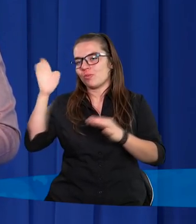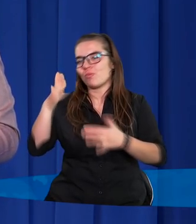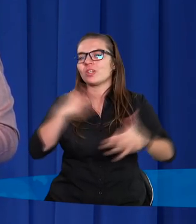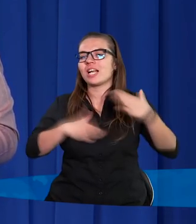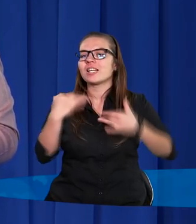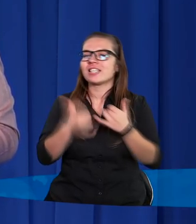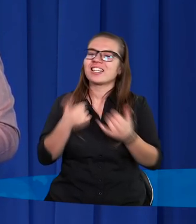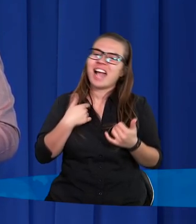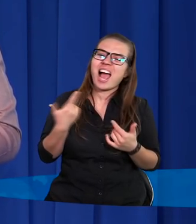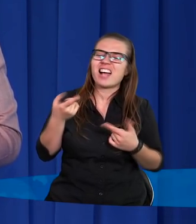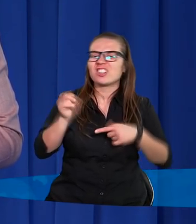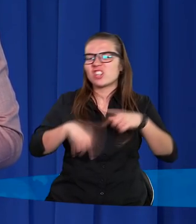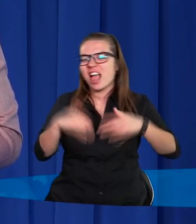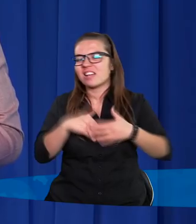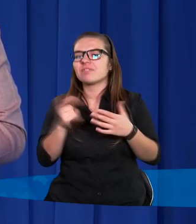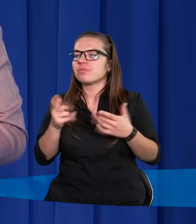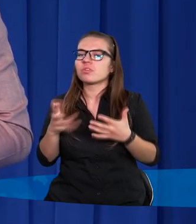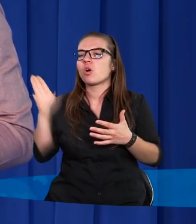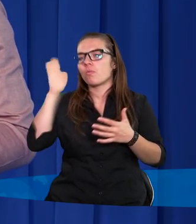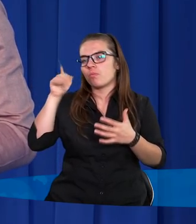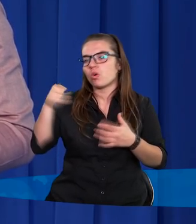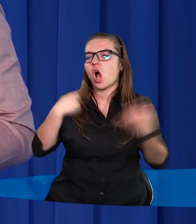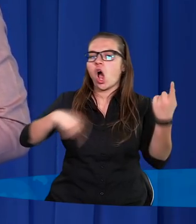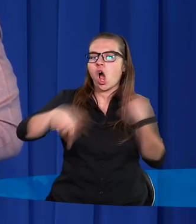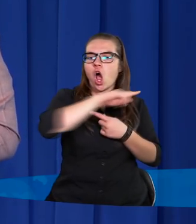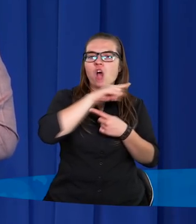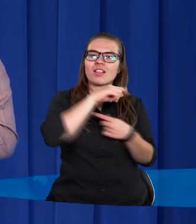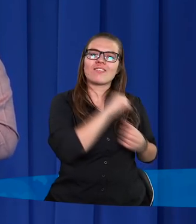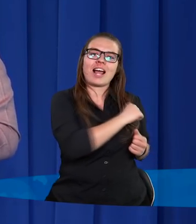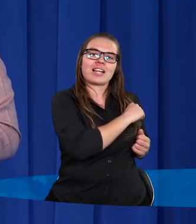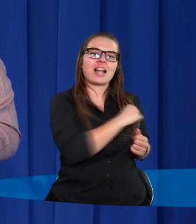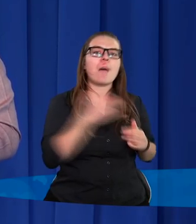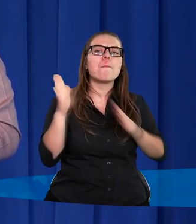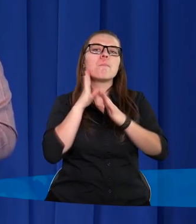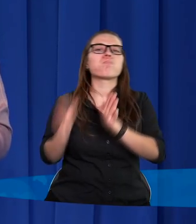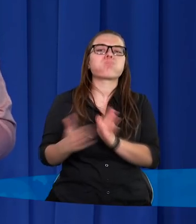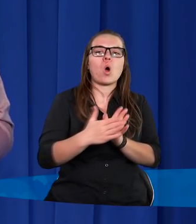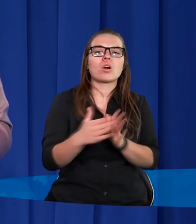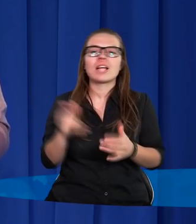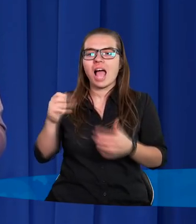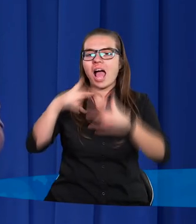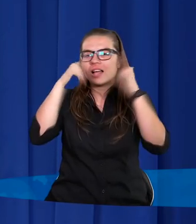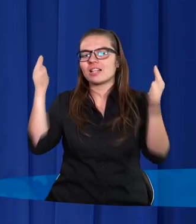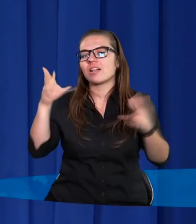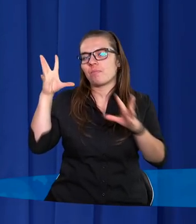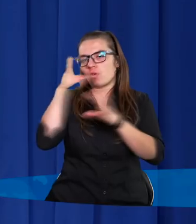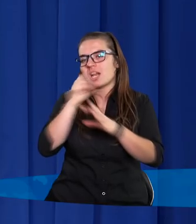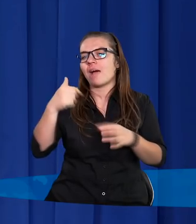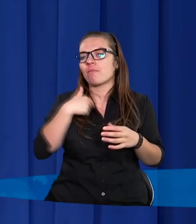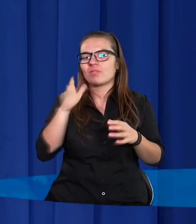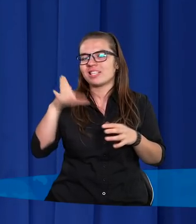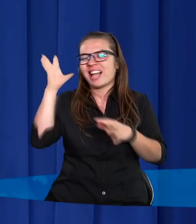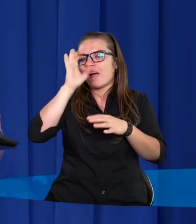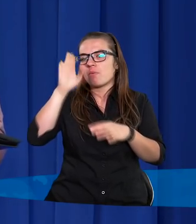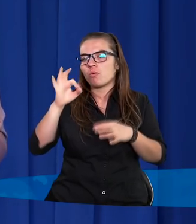jestem niedobry, kiedy coś się złego dzieje, to Pan Bóg odwraca się przynajmniej bokiem do mnie. A niebo? Człowieku, zapomnij o niebie.